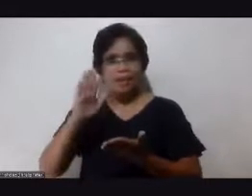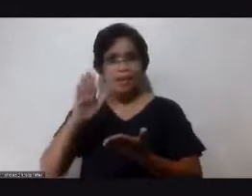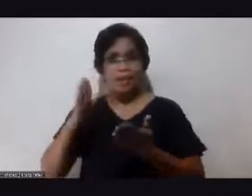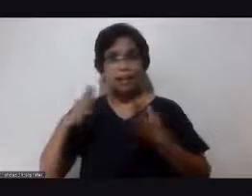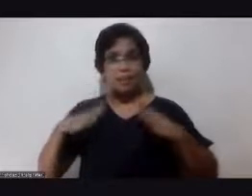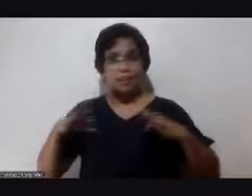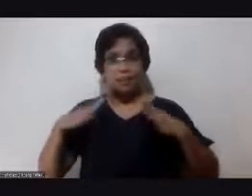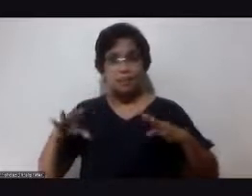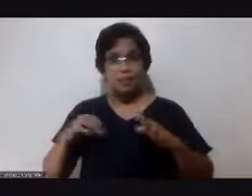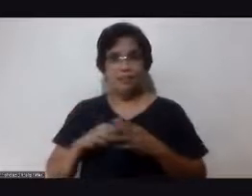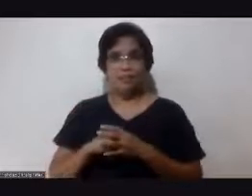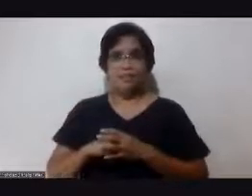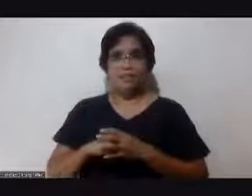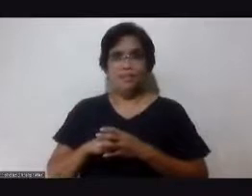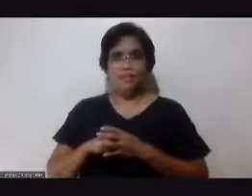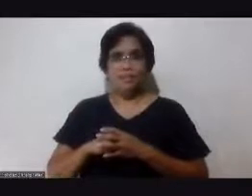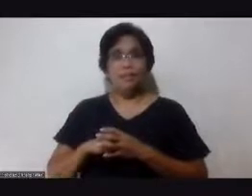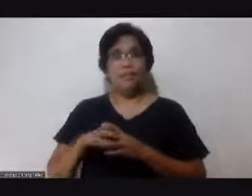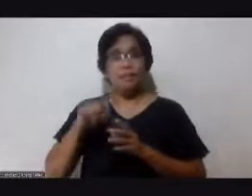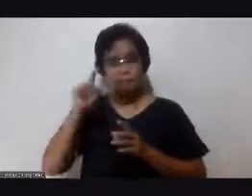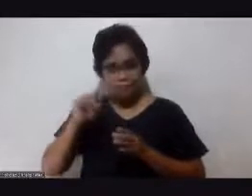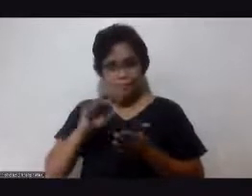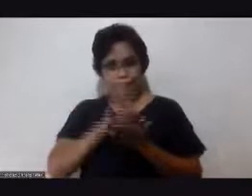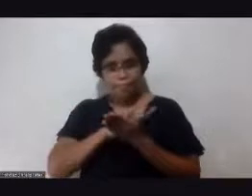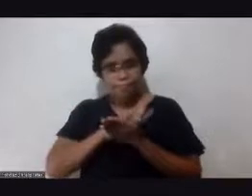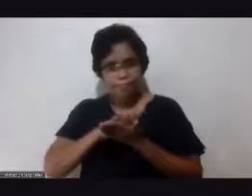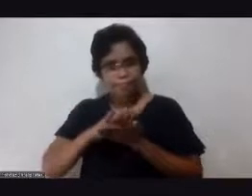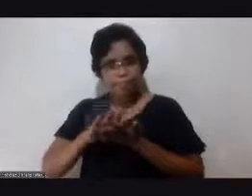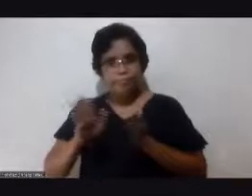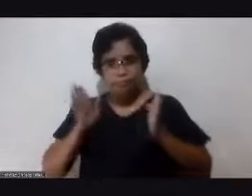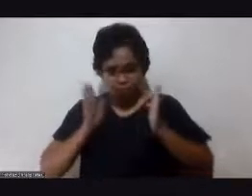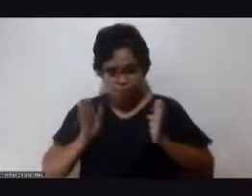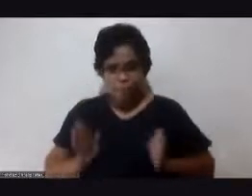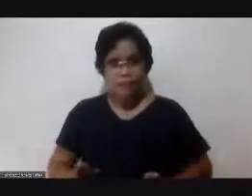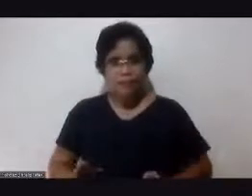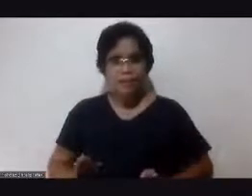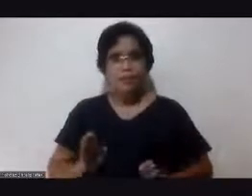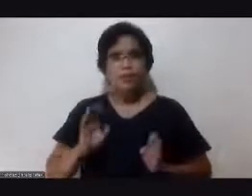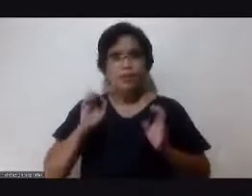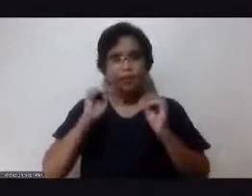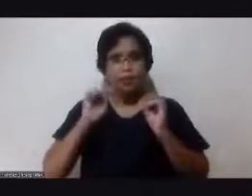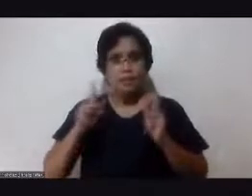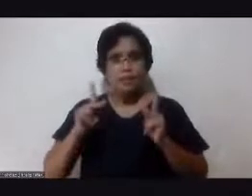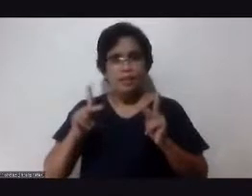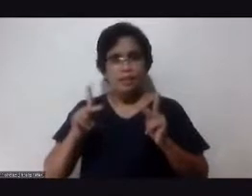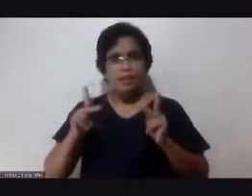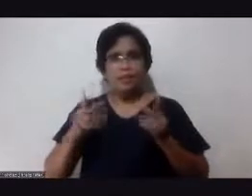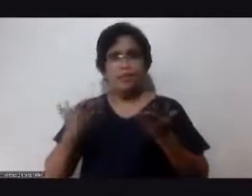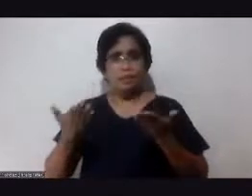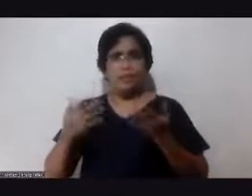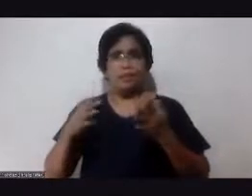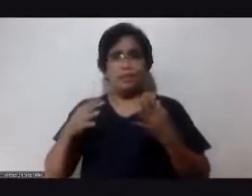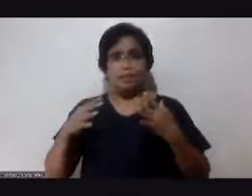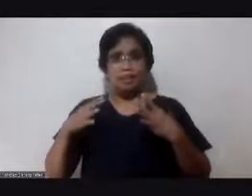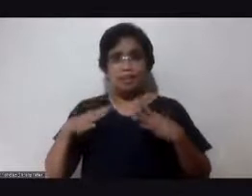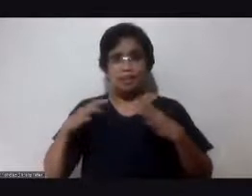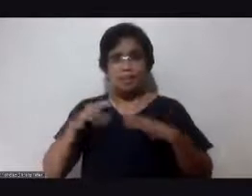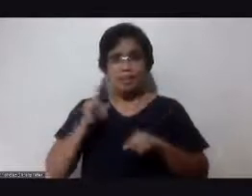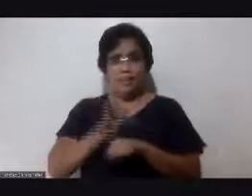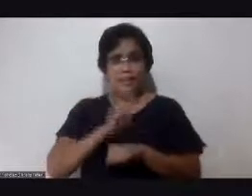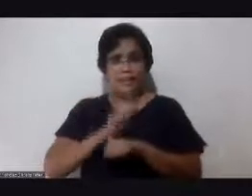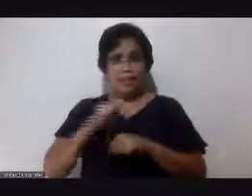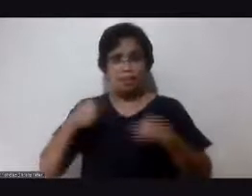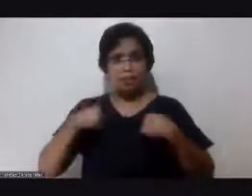gusto lang tao basta malinis yung pangangatawan mo maayos yung suot mo nilalaba mo yung damit mo regularly